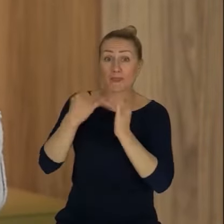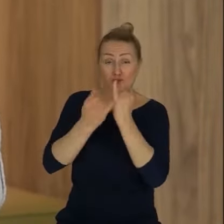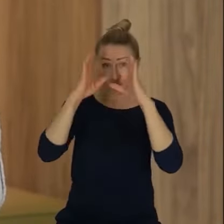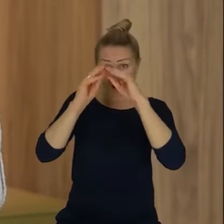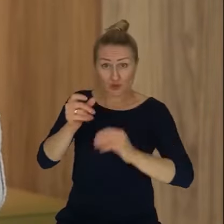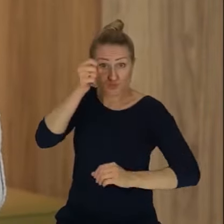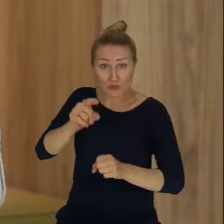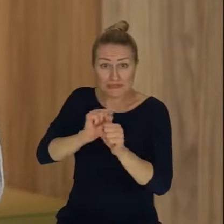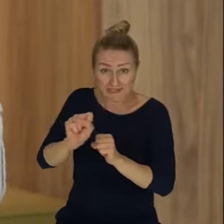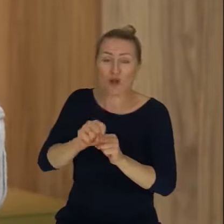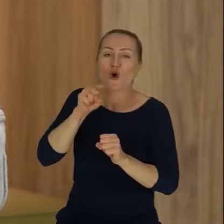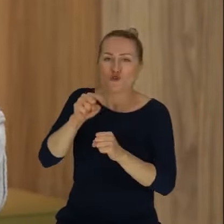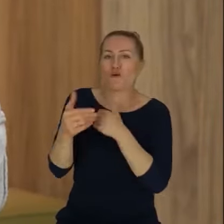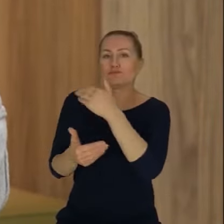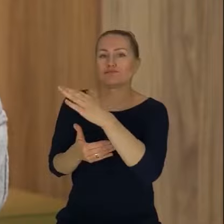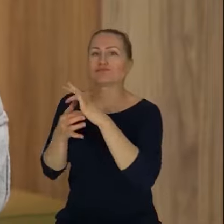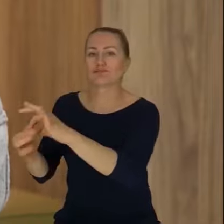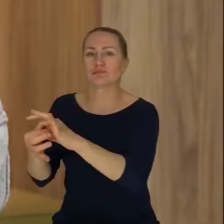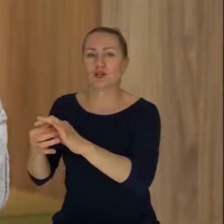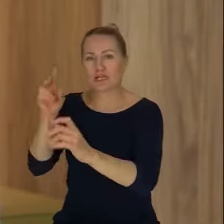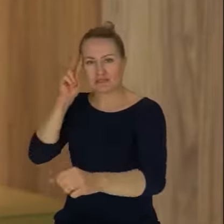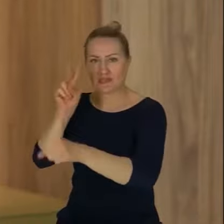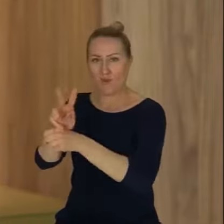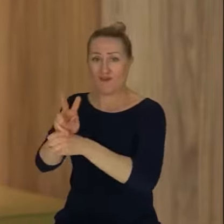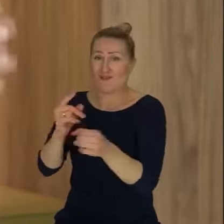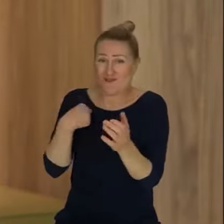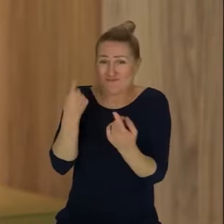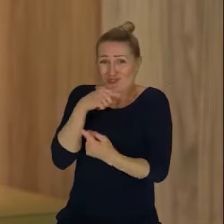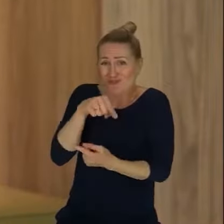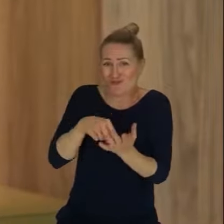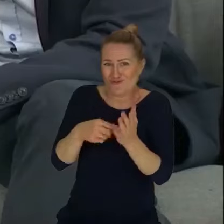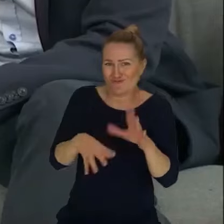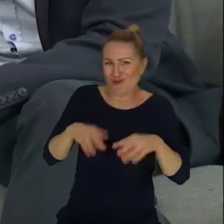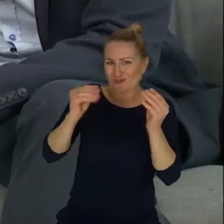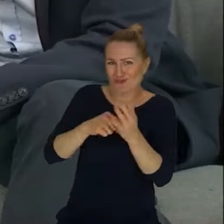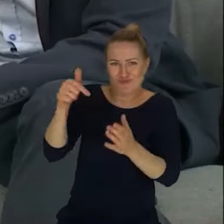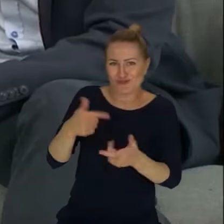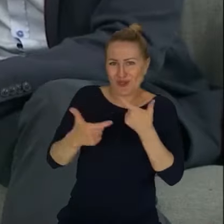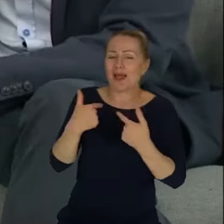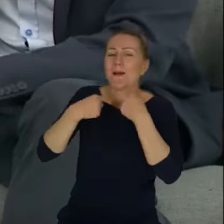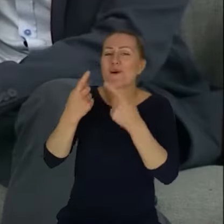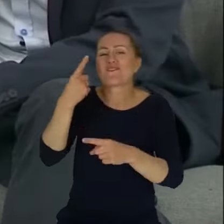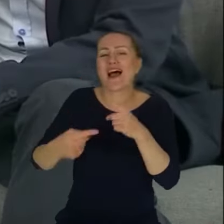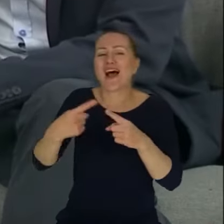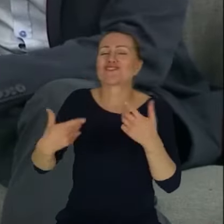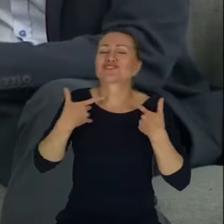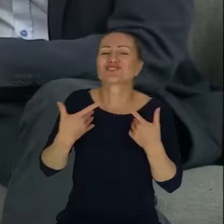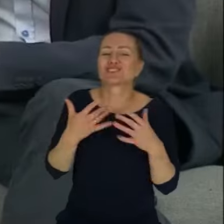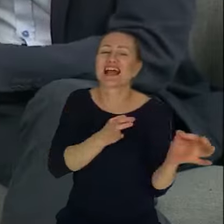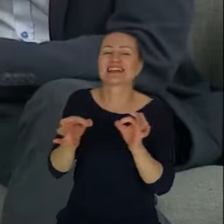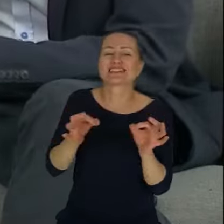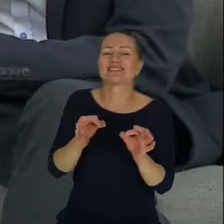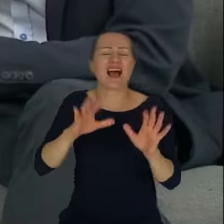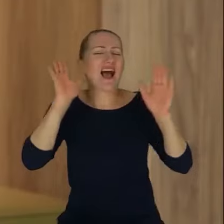myślę, że to od tego powinniśmy zacząć. Czy ja mogę powiedzieć taką historię, anegdotę z życia? Mamy się, dawaj. Ponieważ jest to moim zdaniem